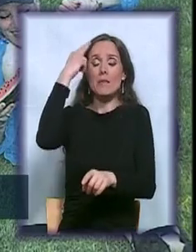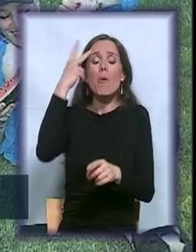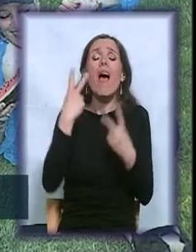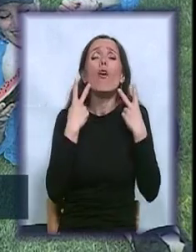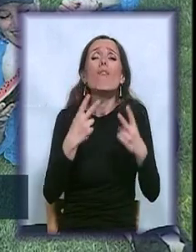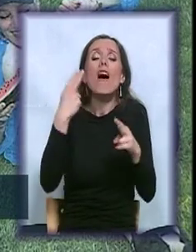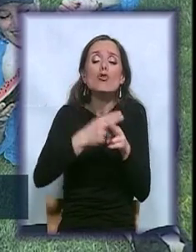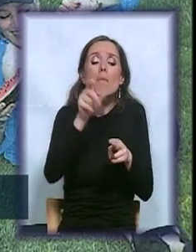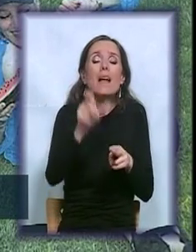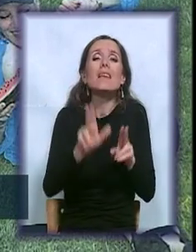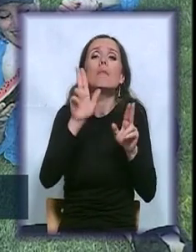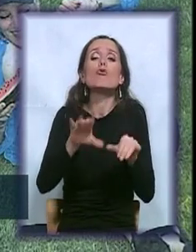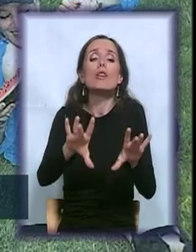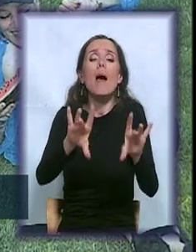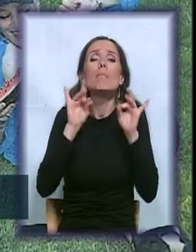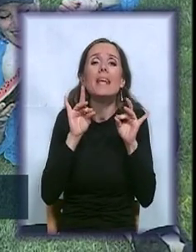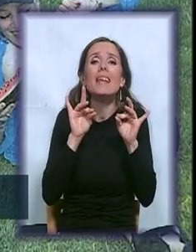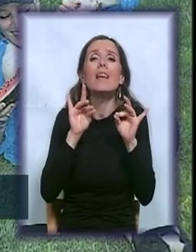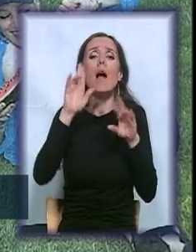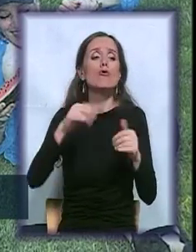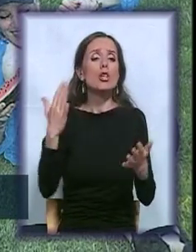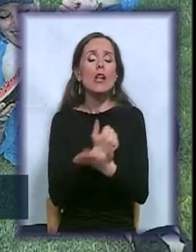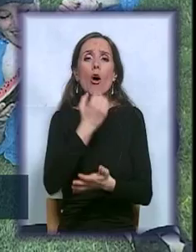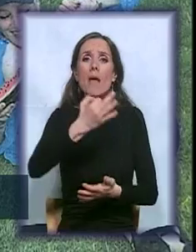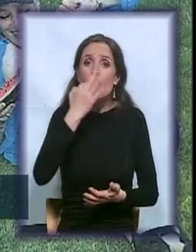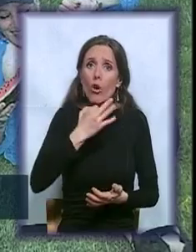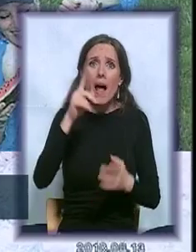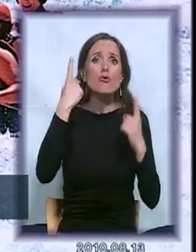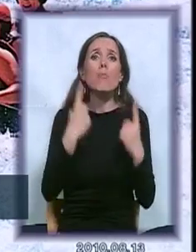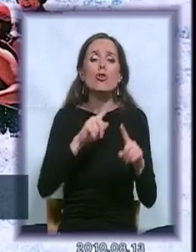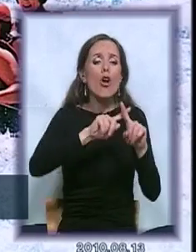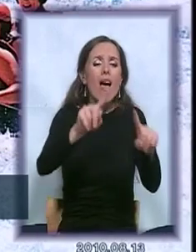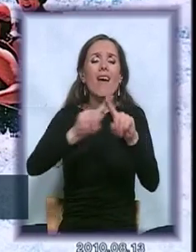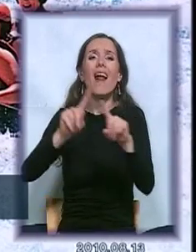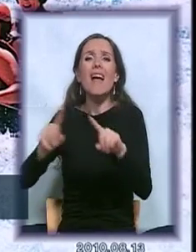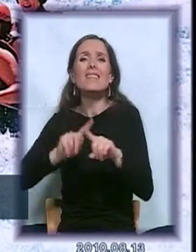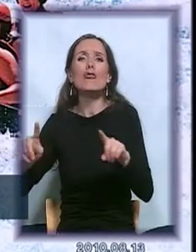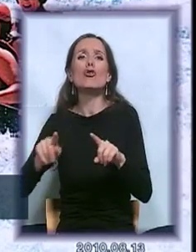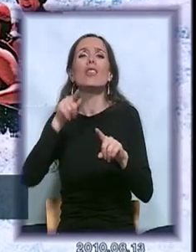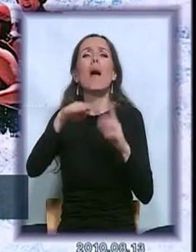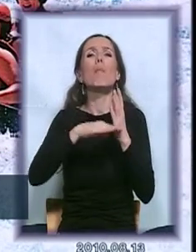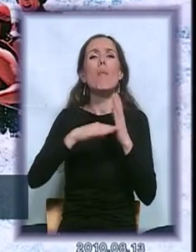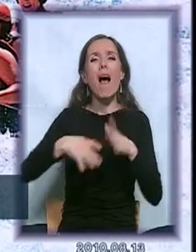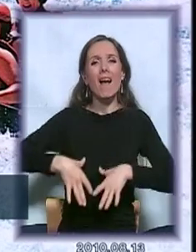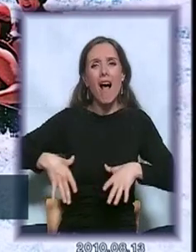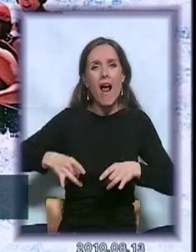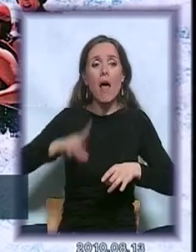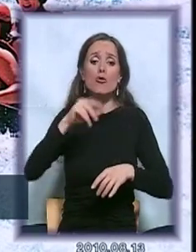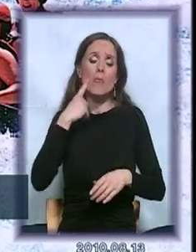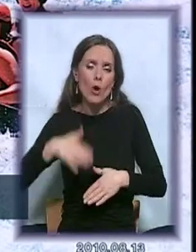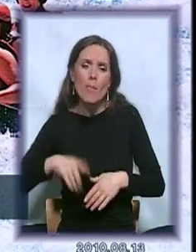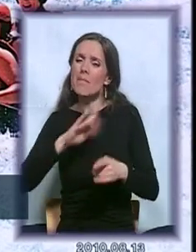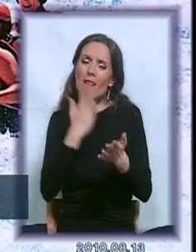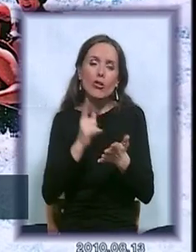u startu dobije informaciju kao što je bilo do sada, da ima više pomagala, da proba. Nije bitno, ja sam se uvek borila